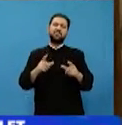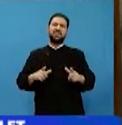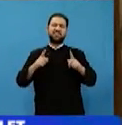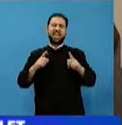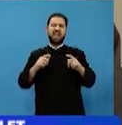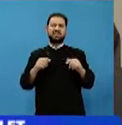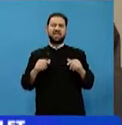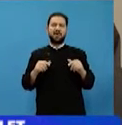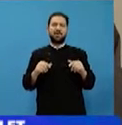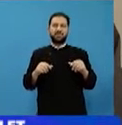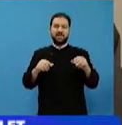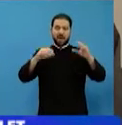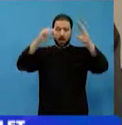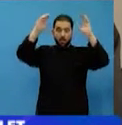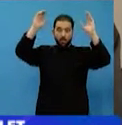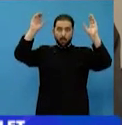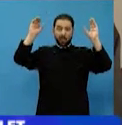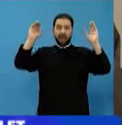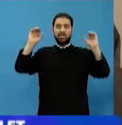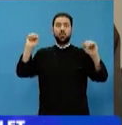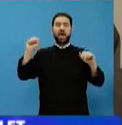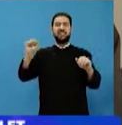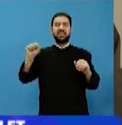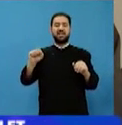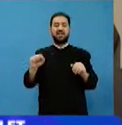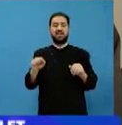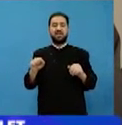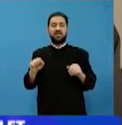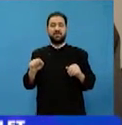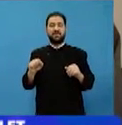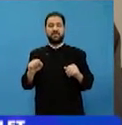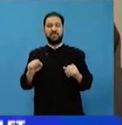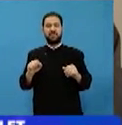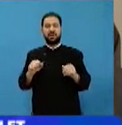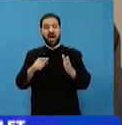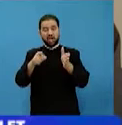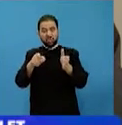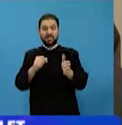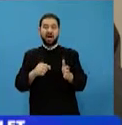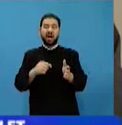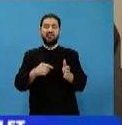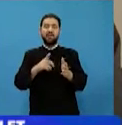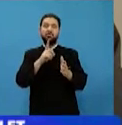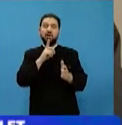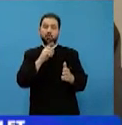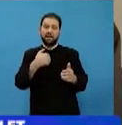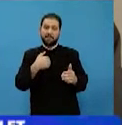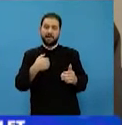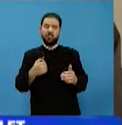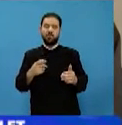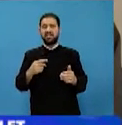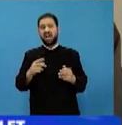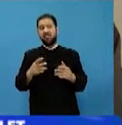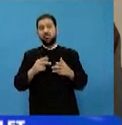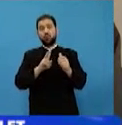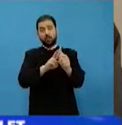Sfântul Arsenie a zis că acesta va purta numele meu, arătând într-un fel sau altul că va fi și următor al vieții sale. Și